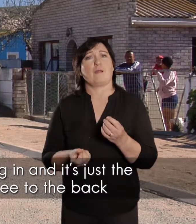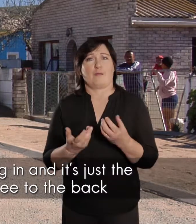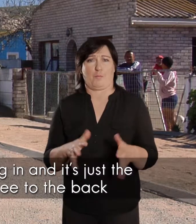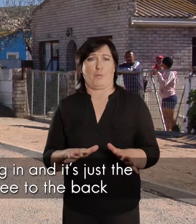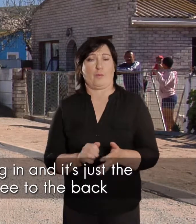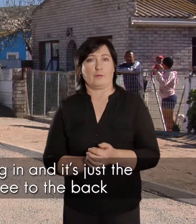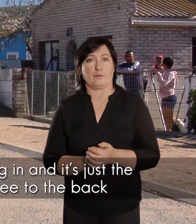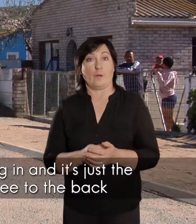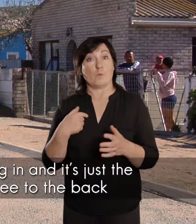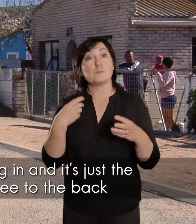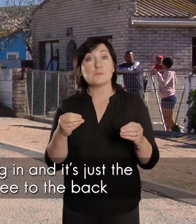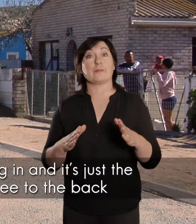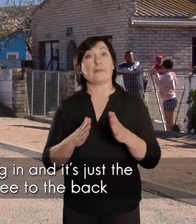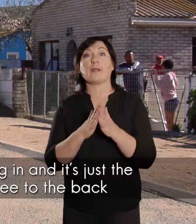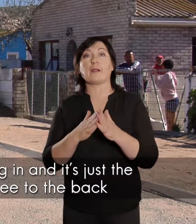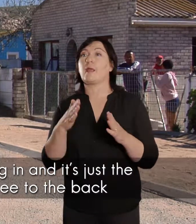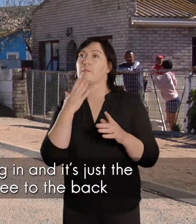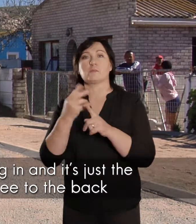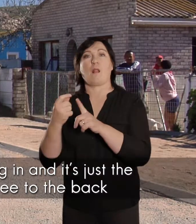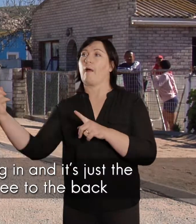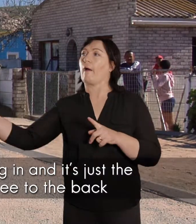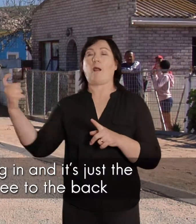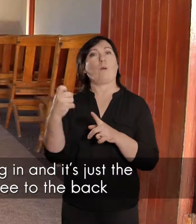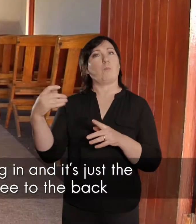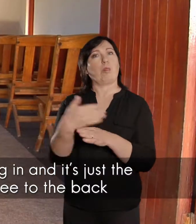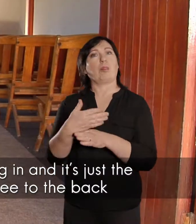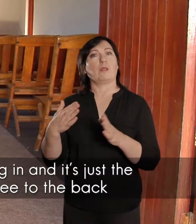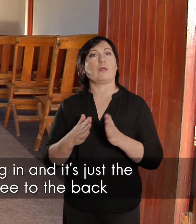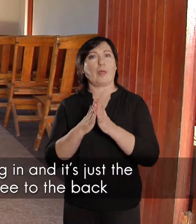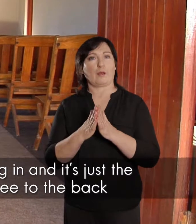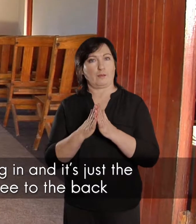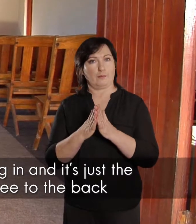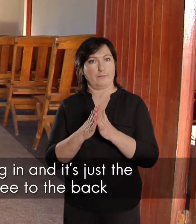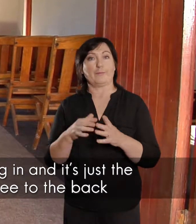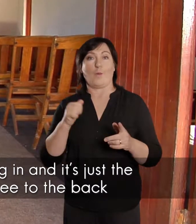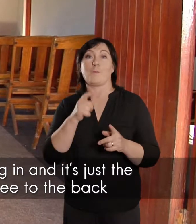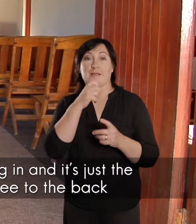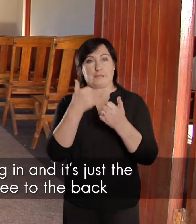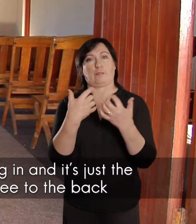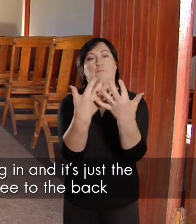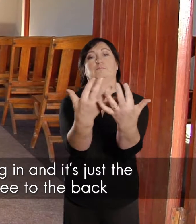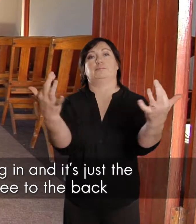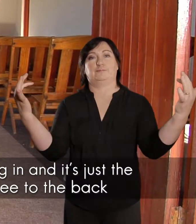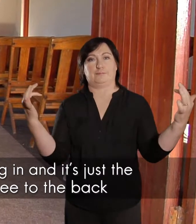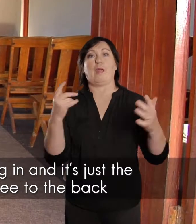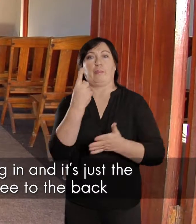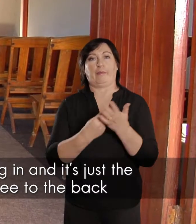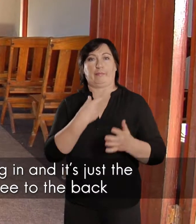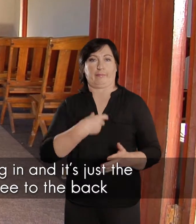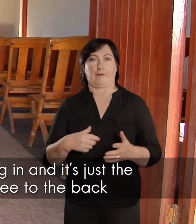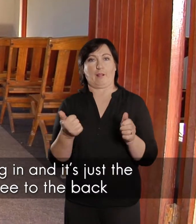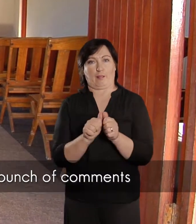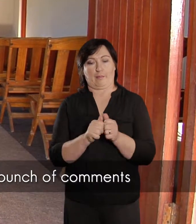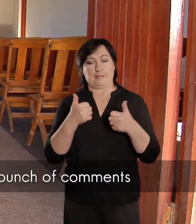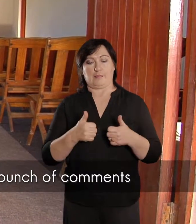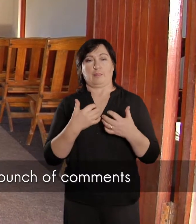bijvoorbeeld, hier staan, iemand sal ingehaard loep kom, en as basis, net die kerklaadslede wat hier lang sit, wat achter toe kan kyk,